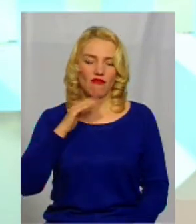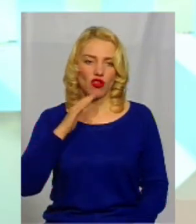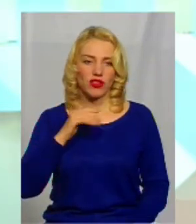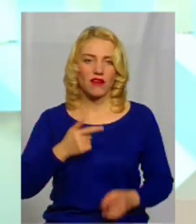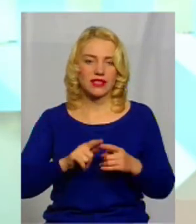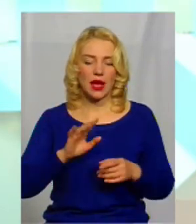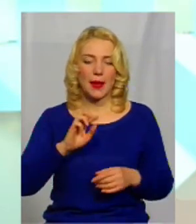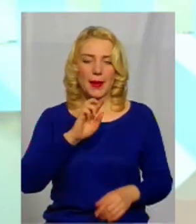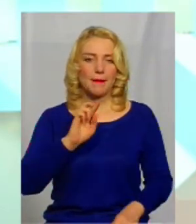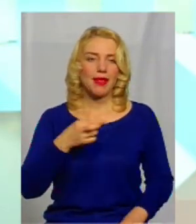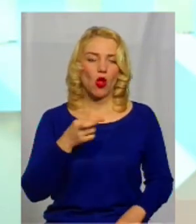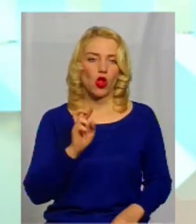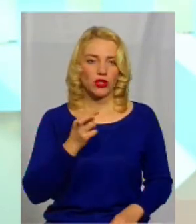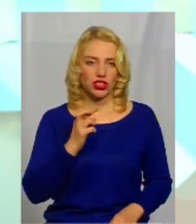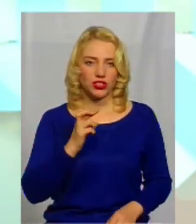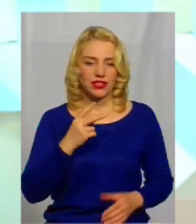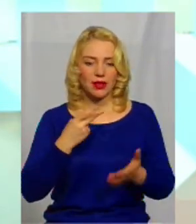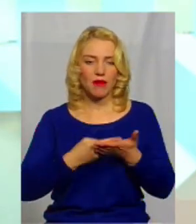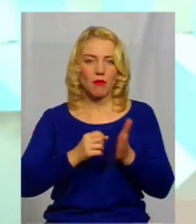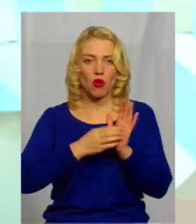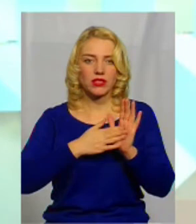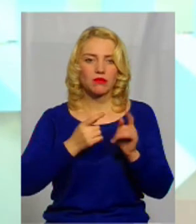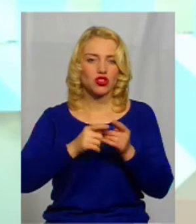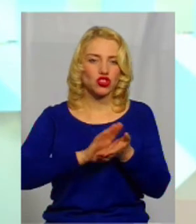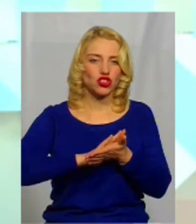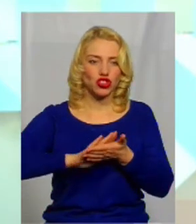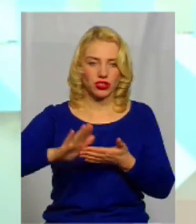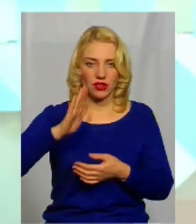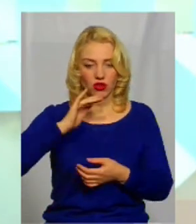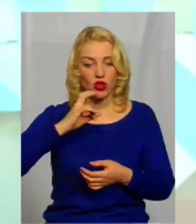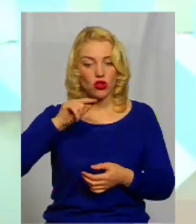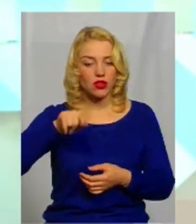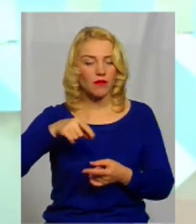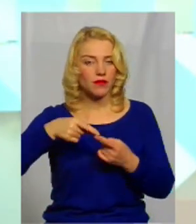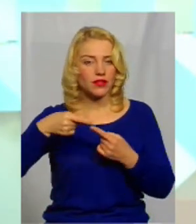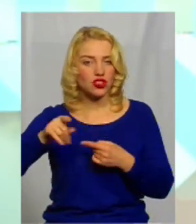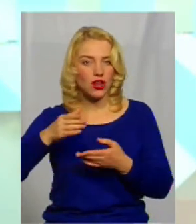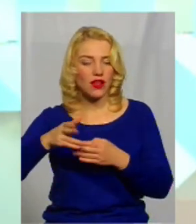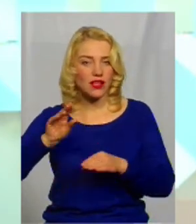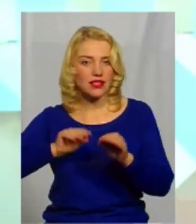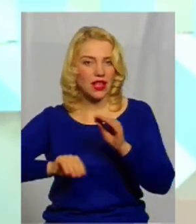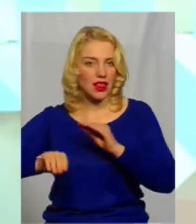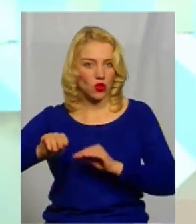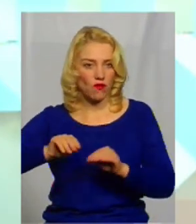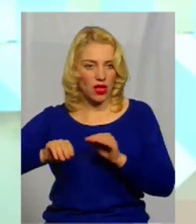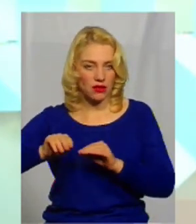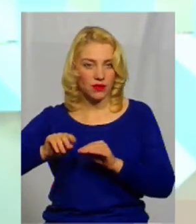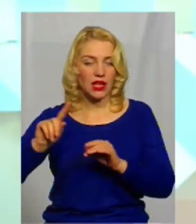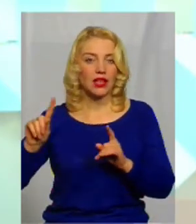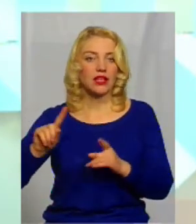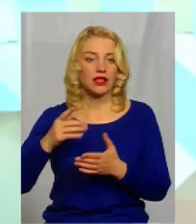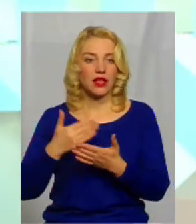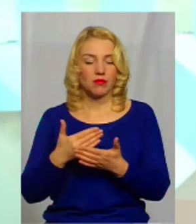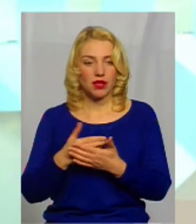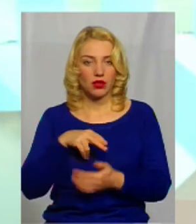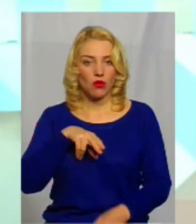мікробиологічними показниками, вона чиста вода. Але там є інша складова, яка, от,